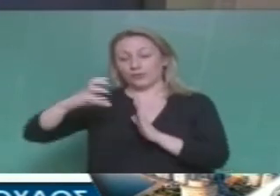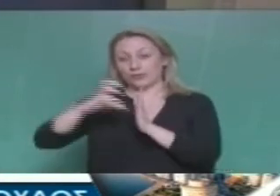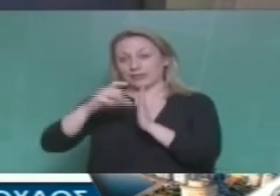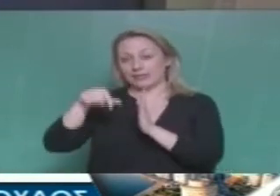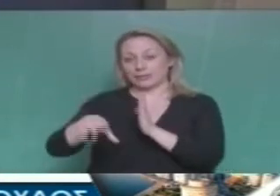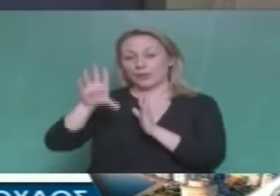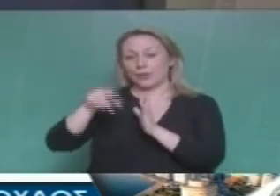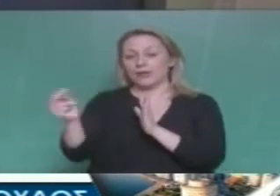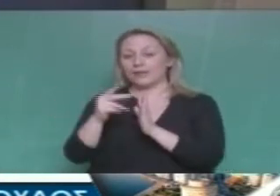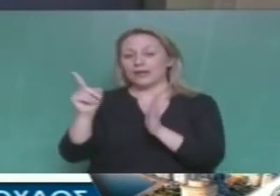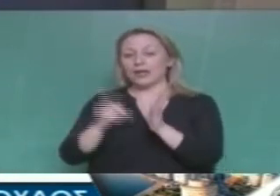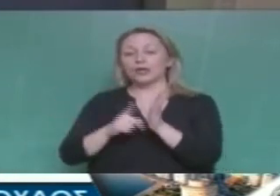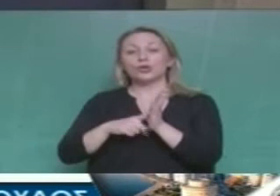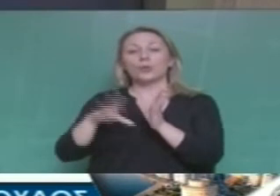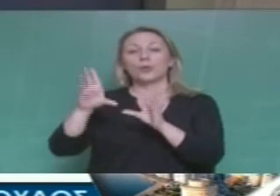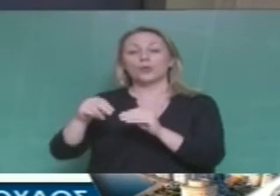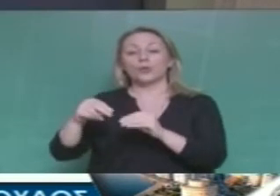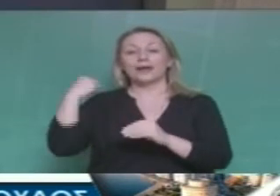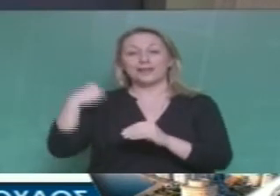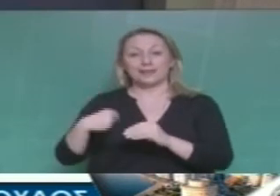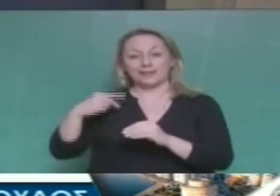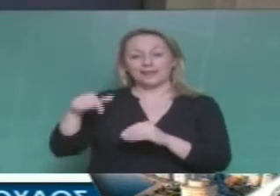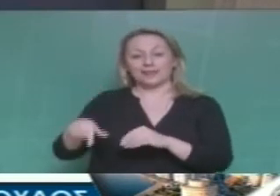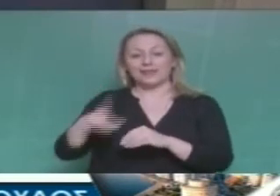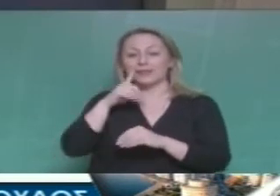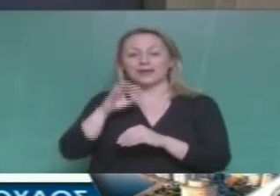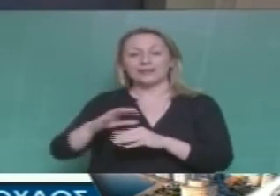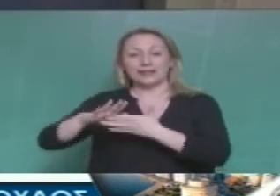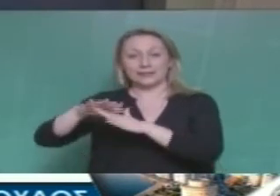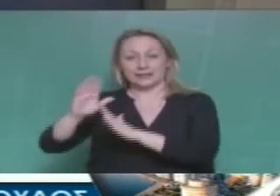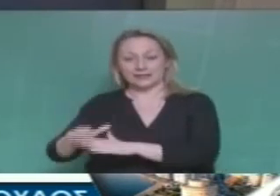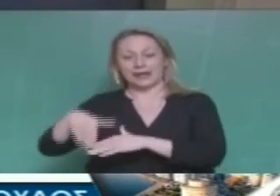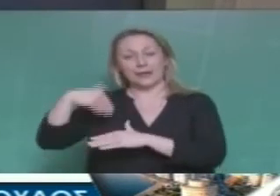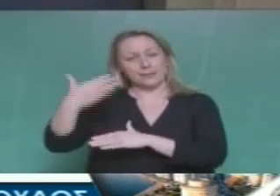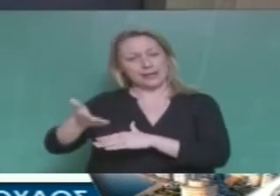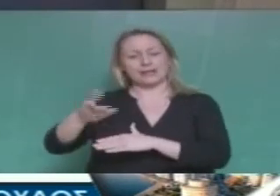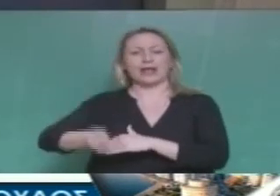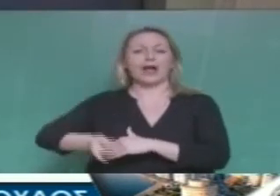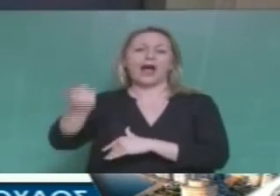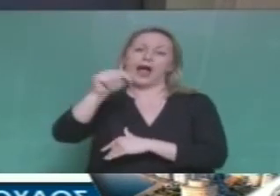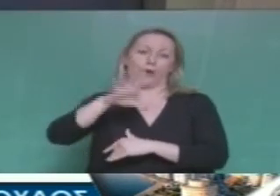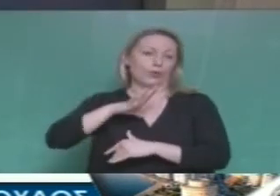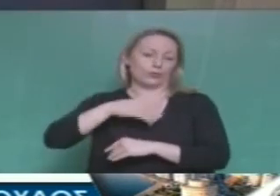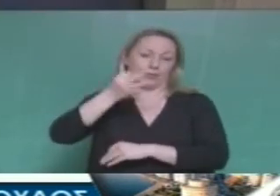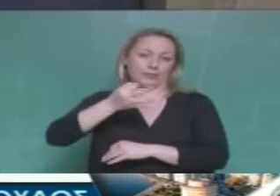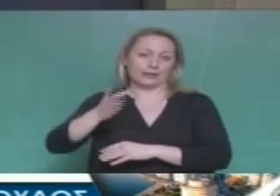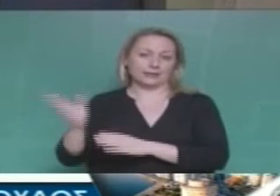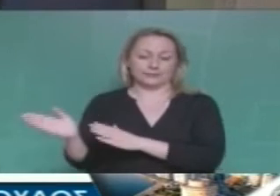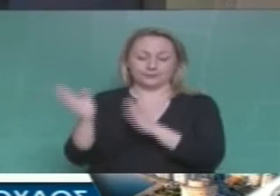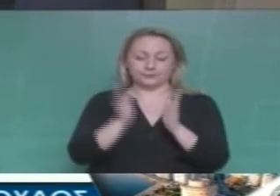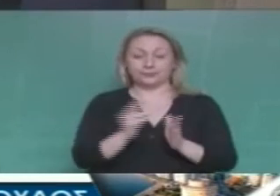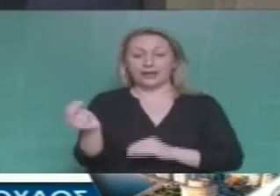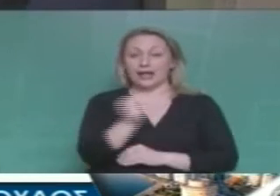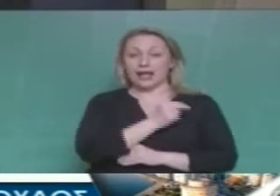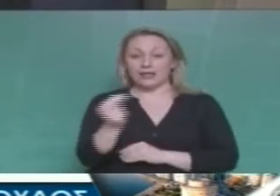σχετικά με την τελευταία νομοθεσία για τους Δήμους και τη δυνατότητα διδικοποίησης των υπηρεσιών, θα μιλήσω ο Μιχάλης Κωνσταντινίδης. Γι' αυτό λοιπόν το θέμα του